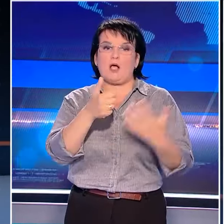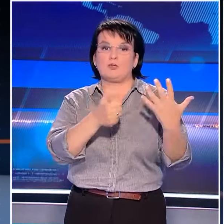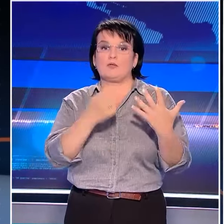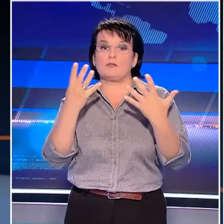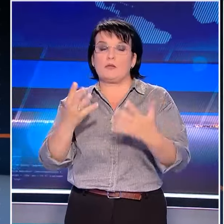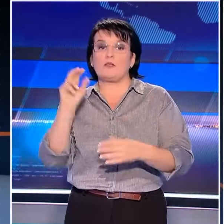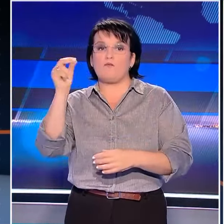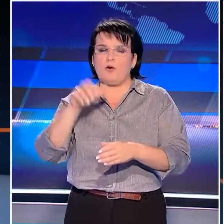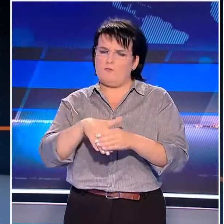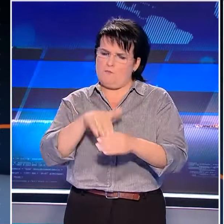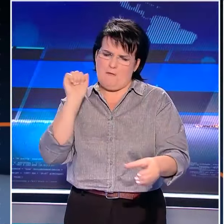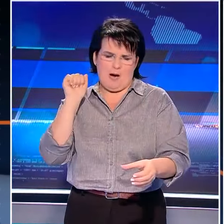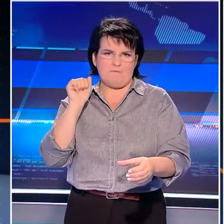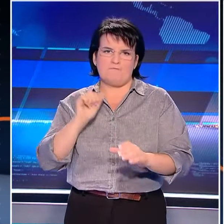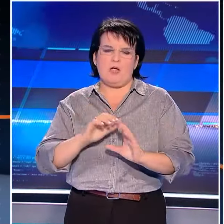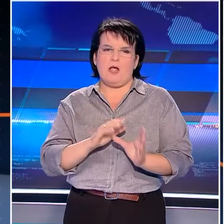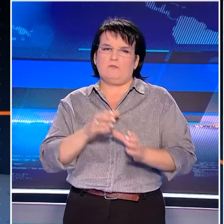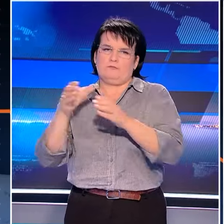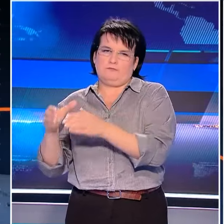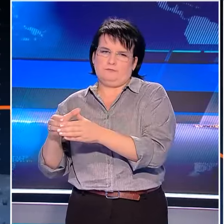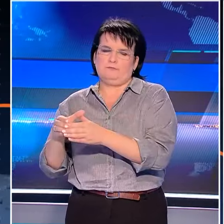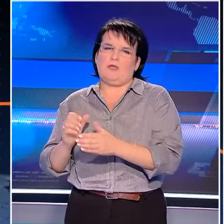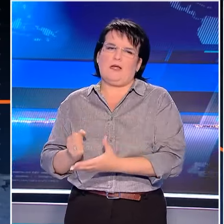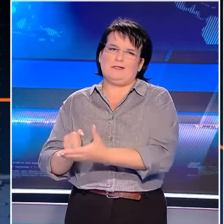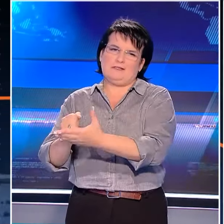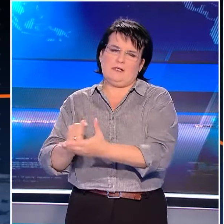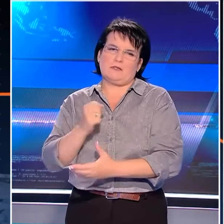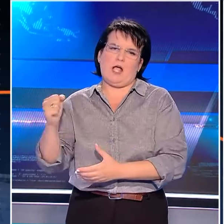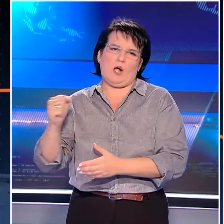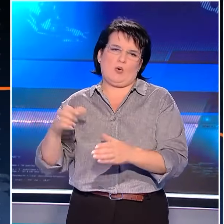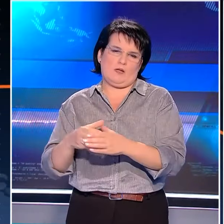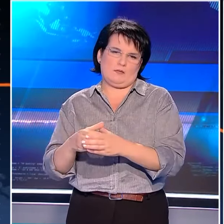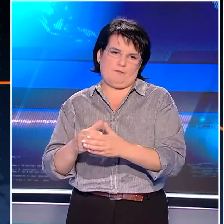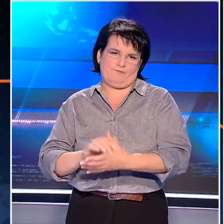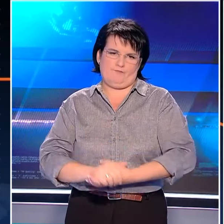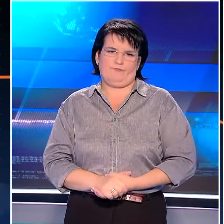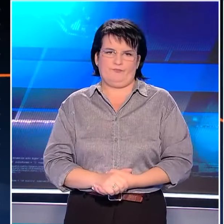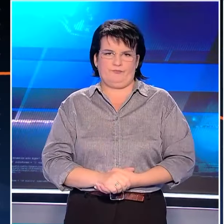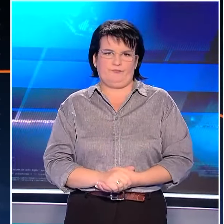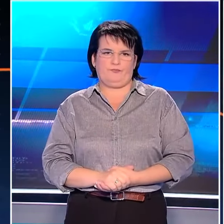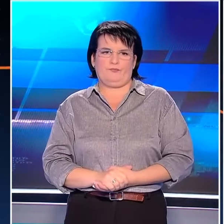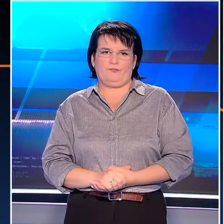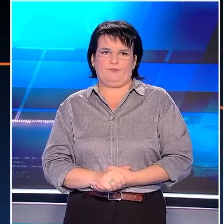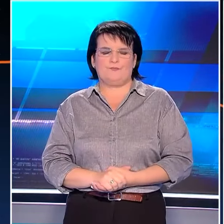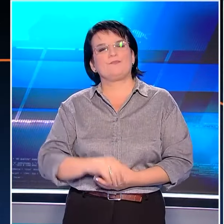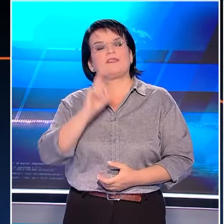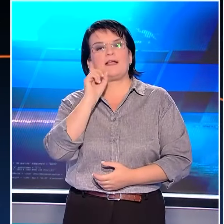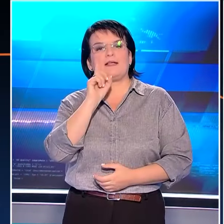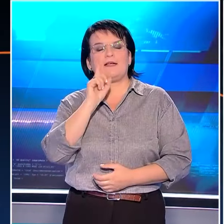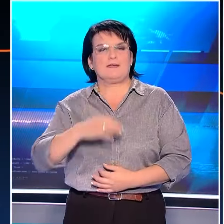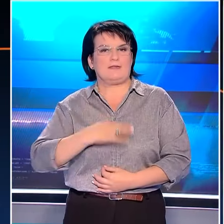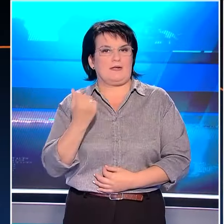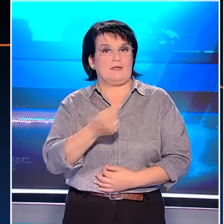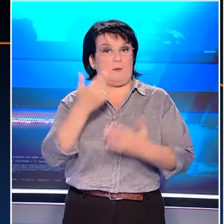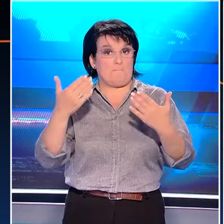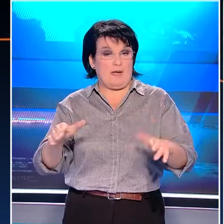βουλευτές αποσύρθηκαν από την κούρσα για να ενισχύσουν τους αντιπάλους της ακροδεξιάς. Και στο σημείο αυτό το δελτίο μας